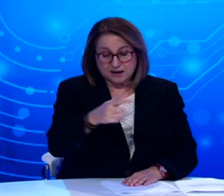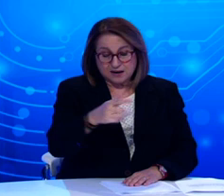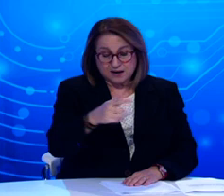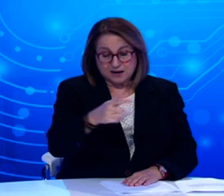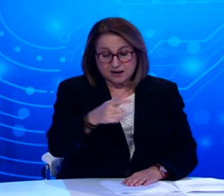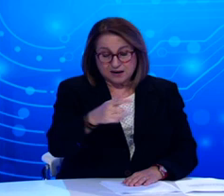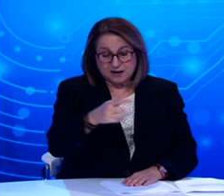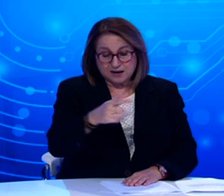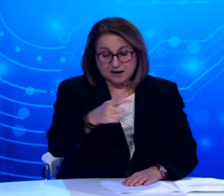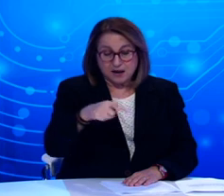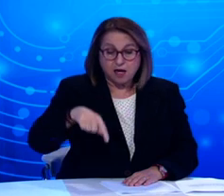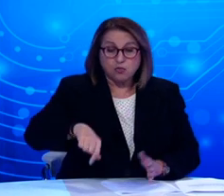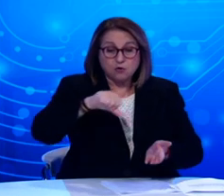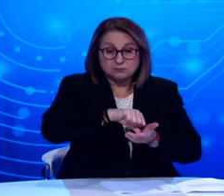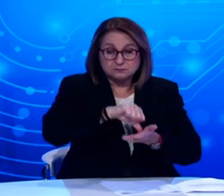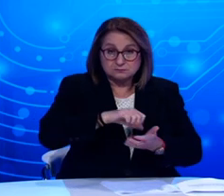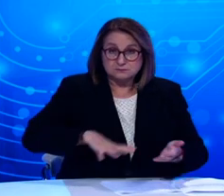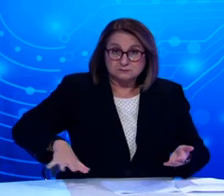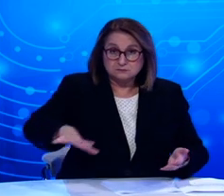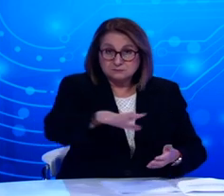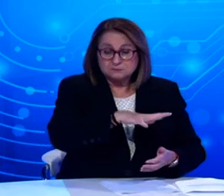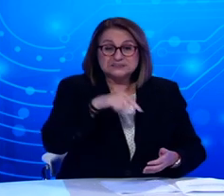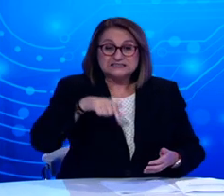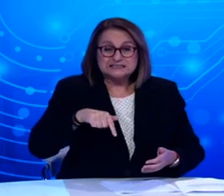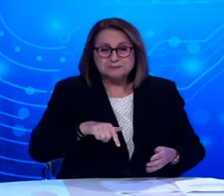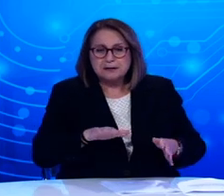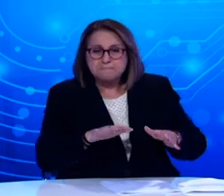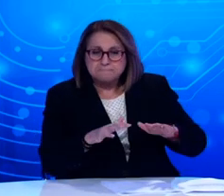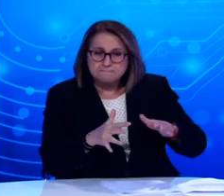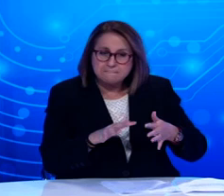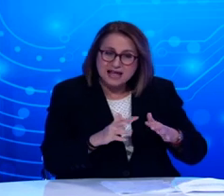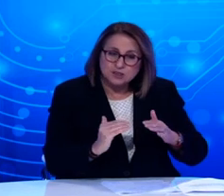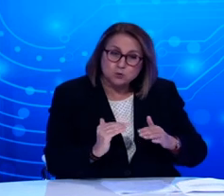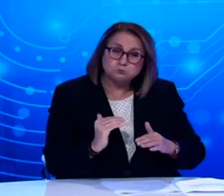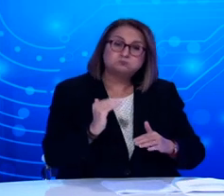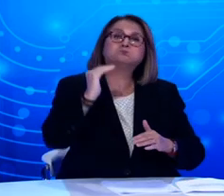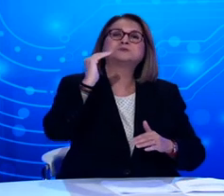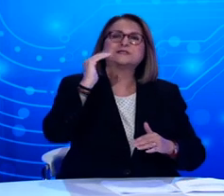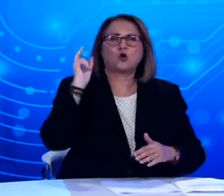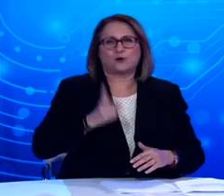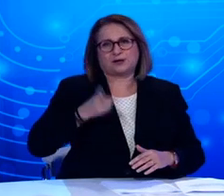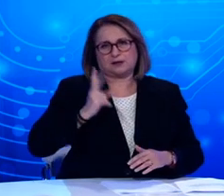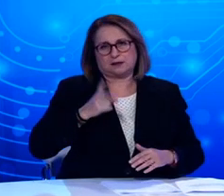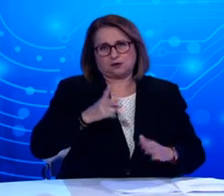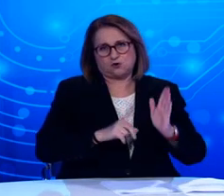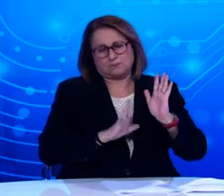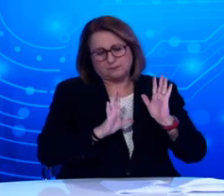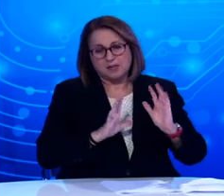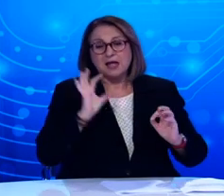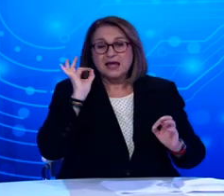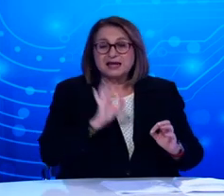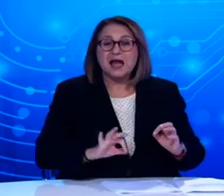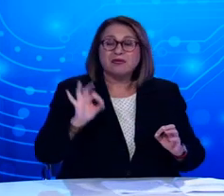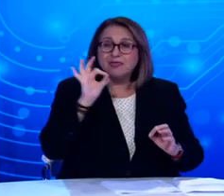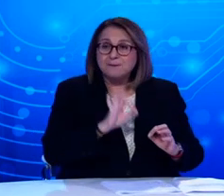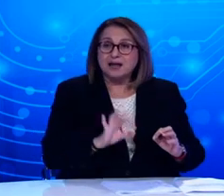Η περιφέρεια Αττικής βρίσκεται σήμερα μεταξύ μέτριου και ψηλού επιδημιολογικού κινδύνου εφανίζοντας καθημερινά περίπου 3 κρούσματα να 100.000